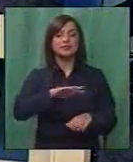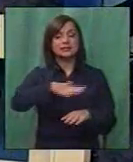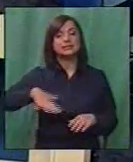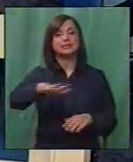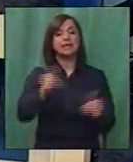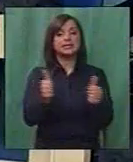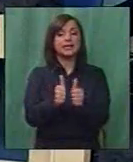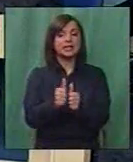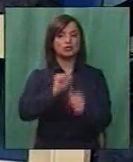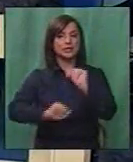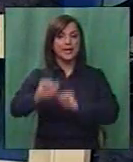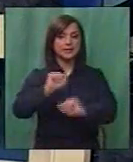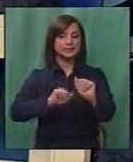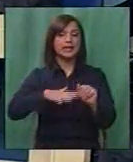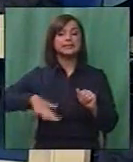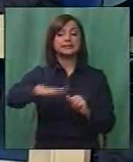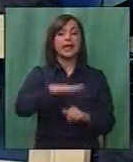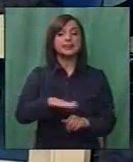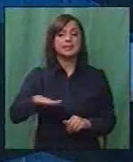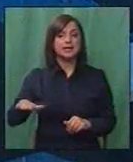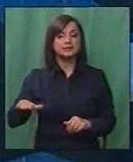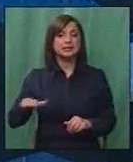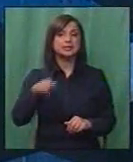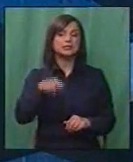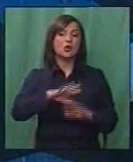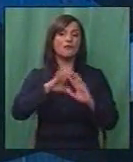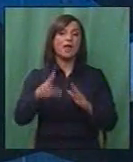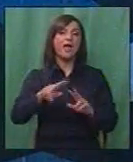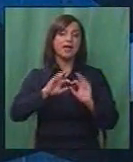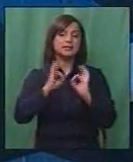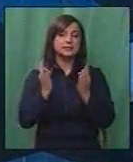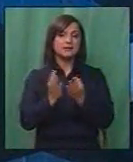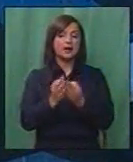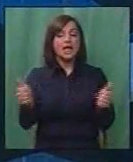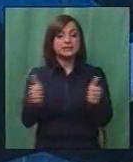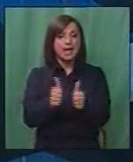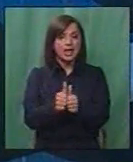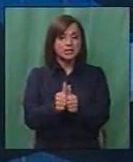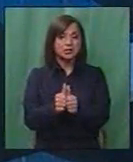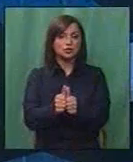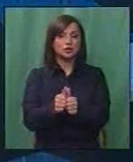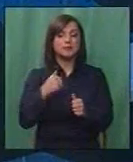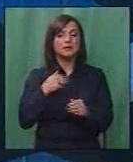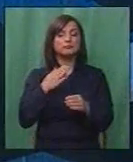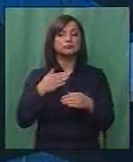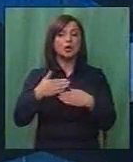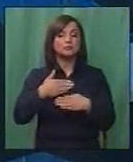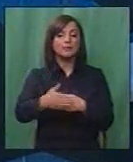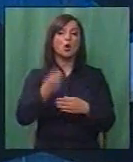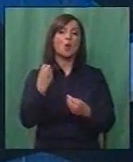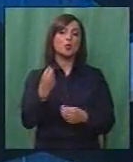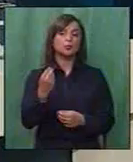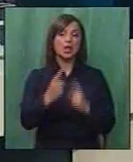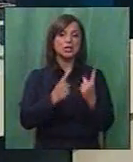заеднички да ги заштитиме, сите тие деца, сите тие дисфункционални семејства, заеднички да пристапиме кон